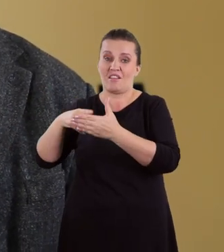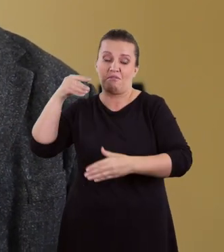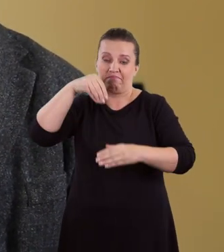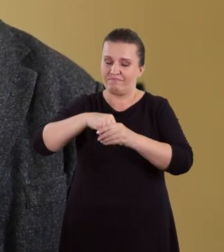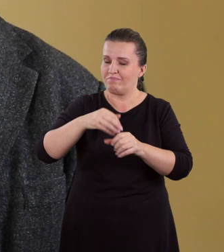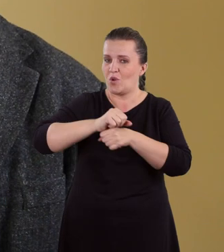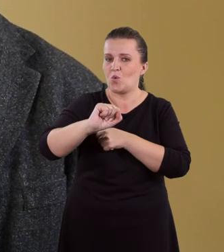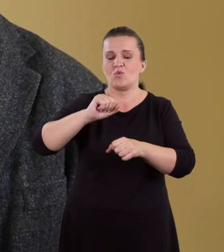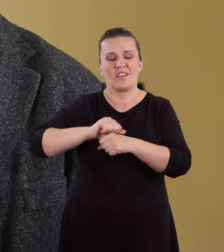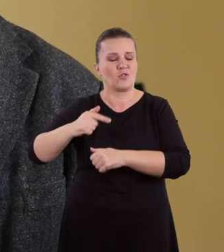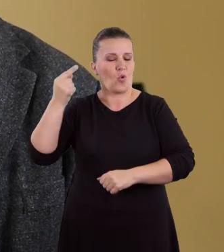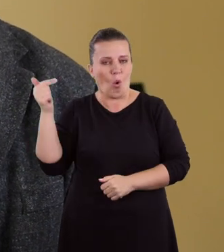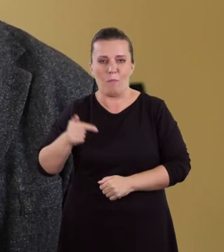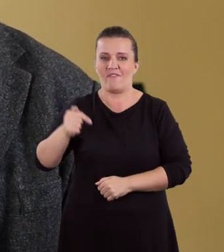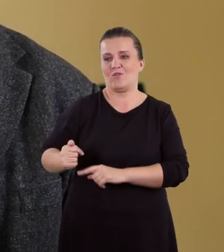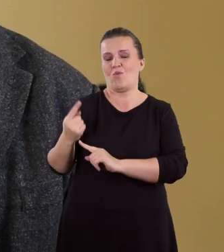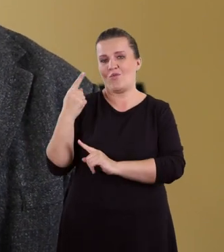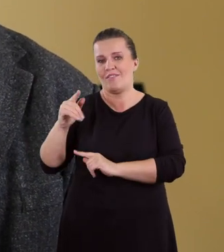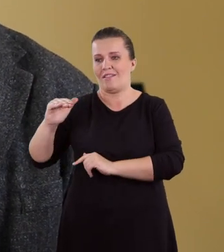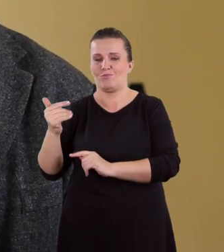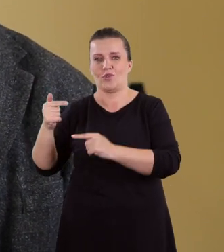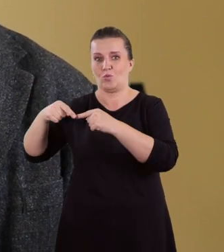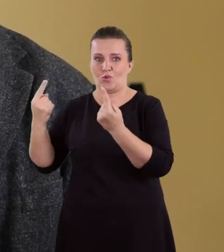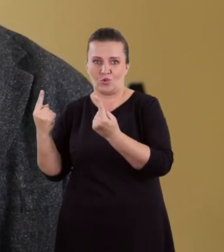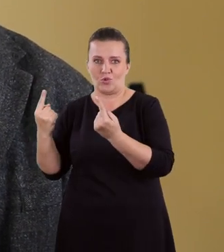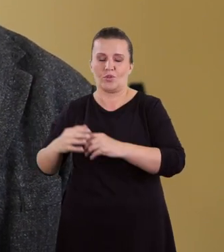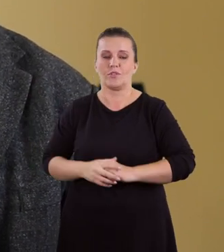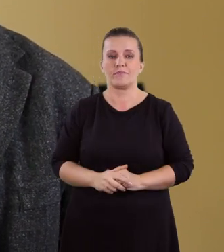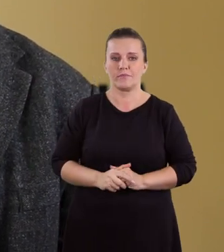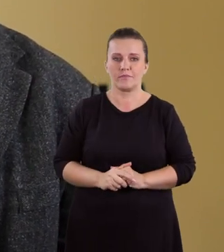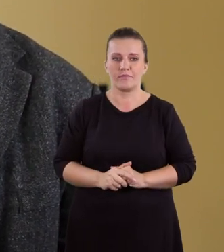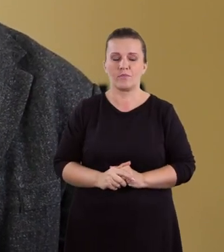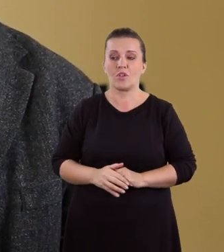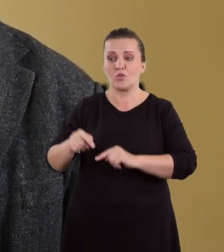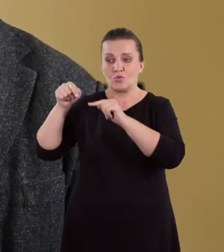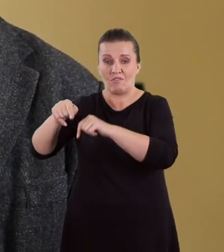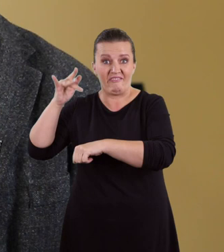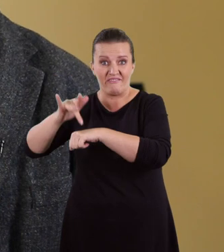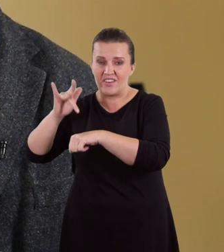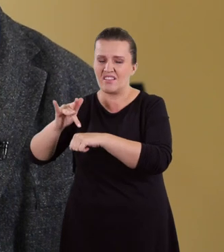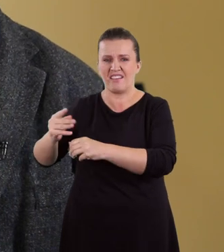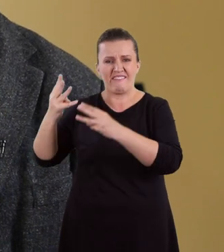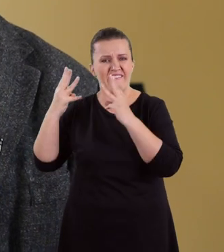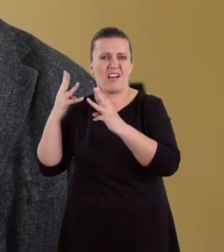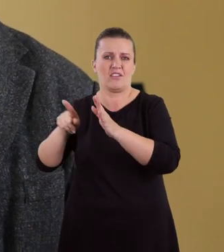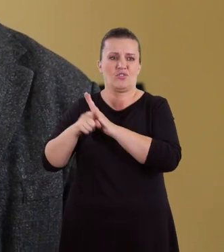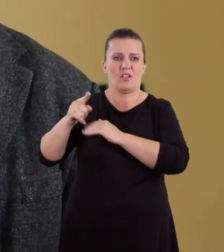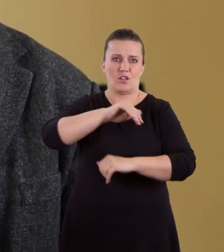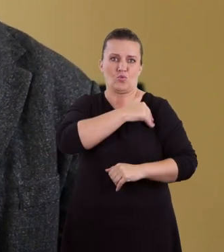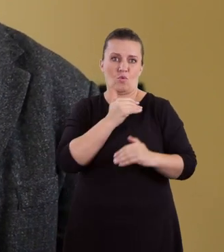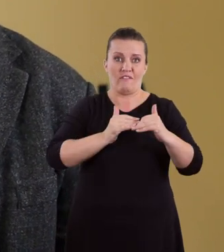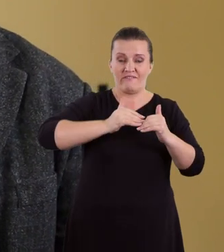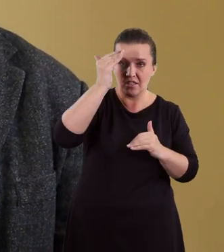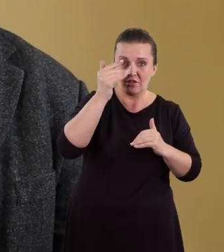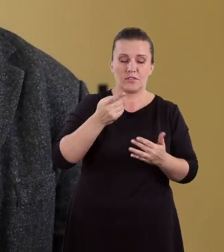mamy obowiązkowy egzamin z nami jednego przedmiotu na poziomie rozszerzonym. Będzie to bardzo ważna informacja dla